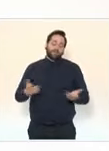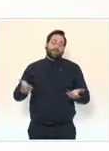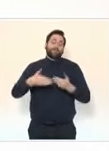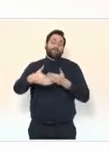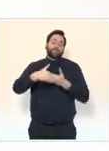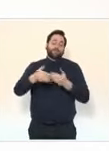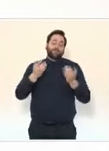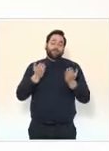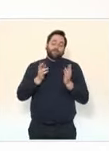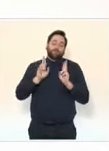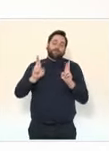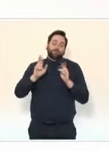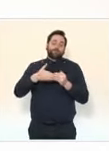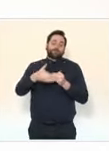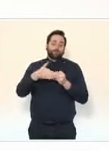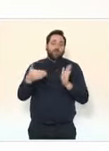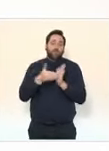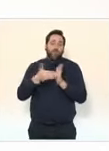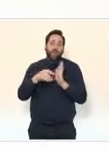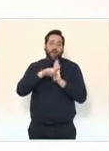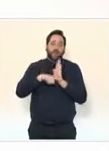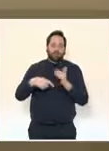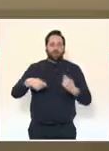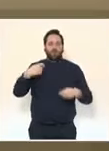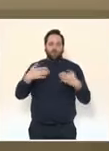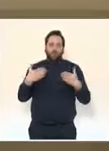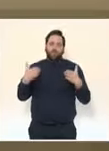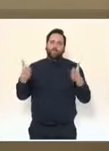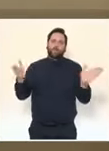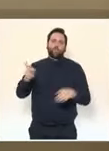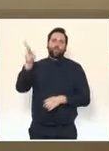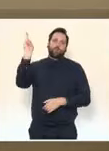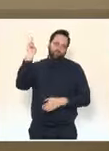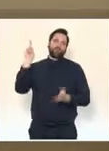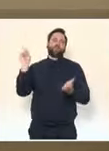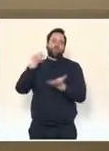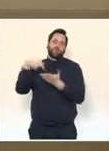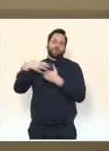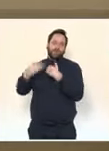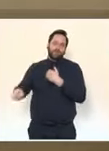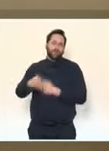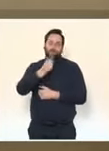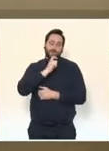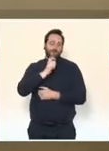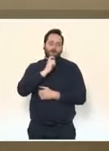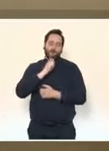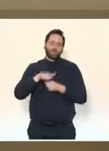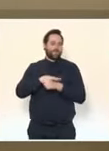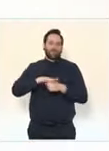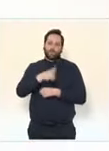pour permettre la reprise des activités en intérieur, mais nous n'y sommes pas encore. Donc voilà, mesdames et messieurs, monsieur le Premier ministre,